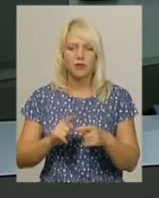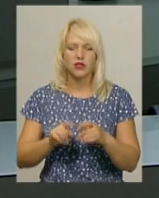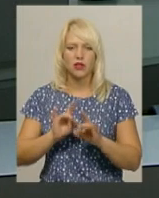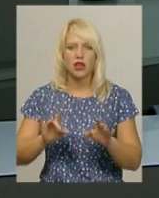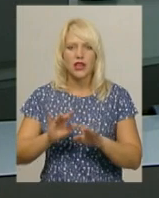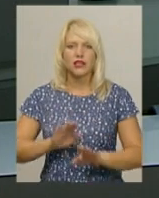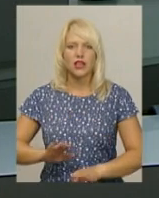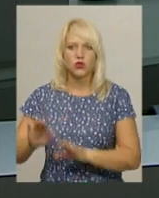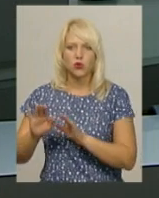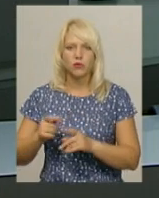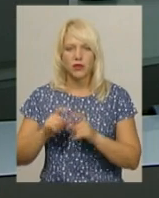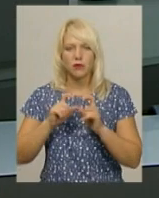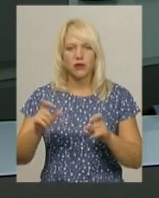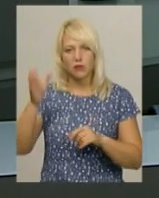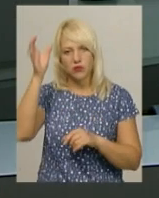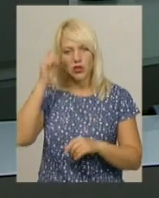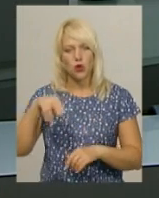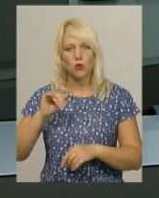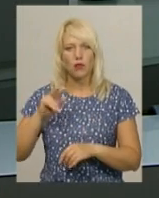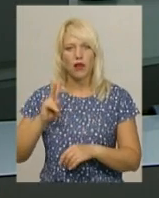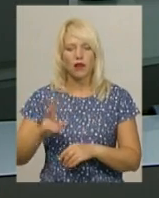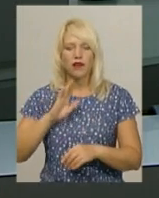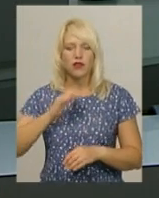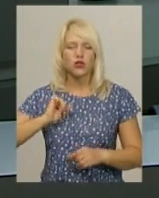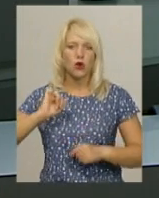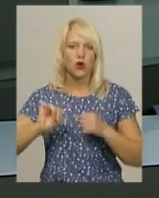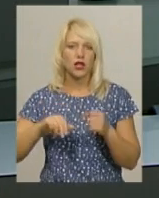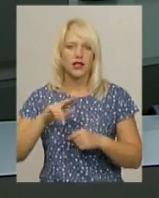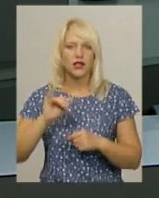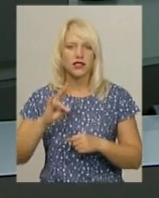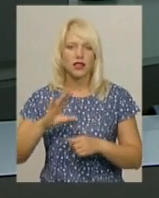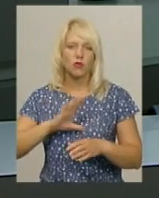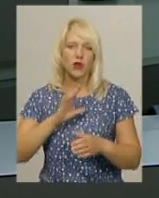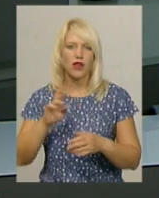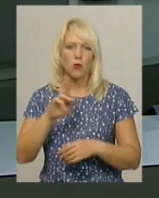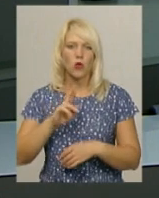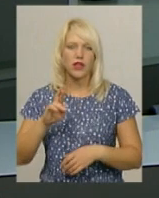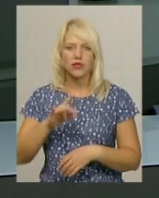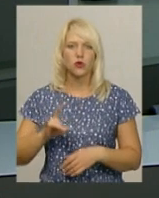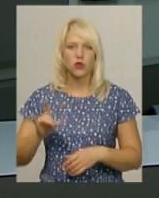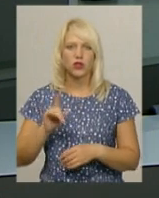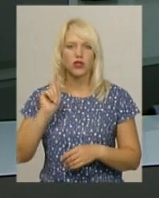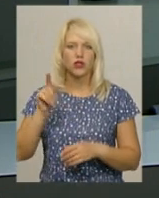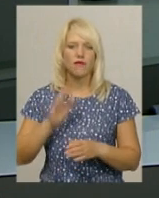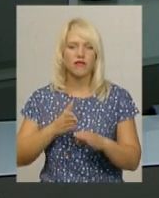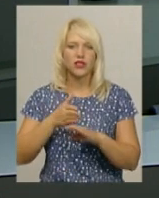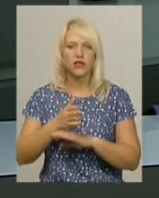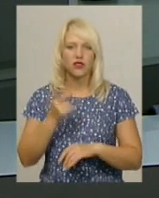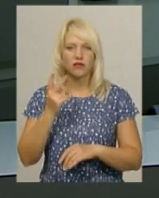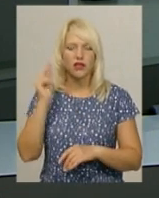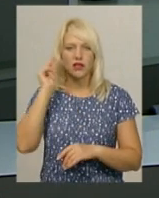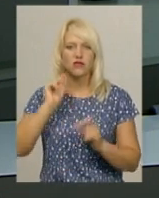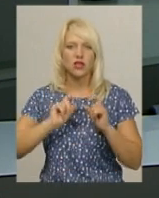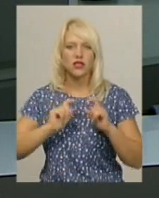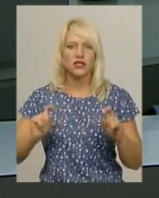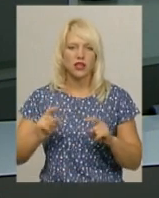обласної державної адміністрації Тетяна Дупляк. Моя колега Дарина Денисенко побувала в Єрмолинецькому районі. Там вона відвідала два навчальні